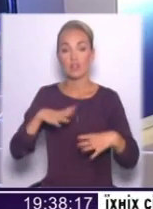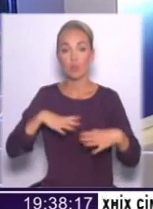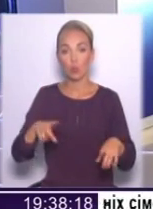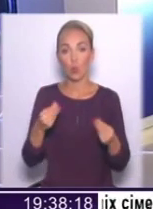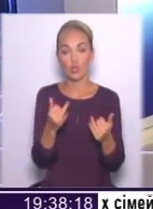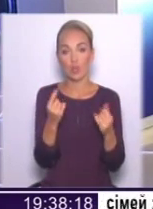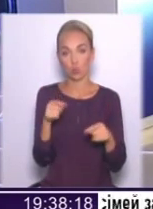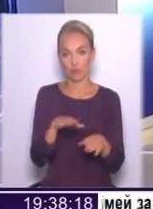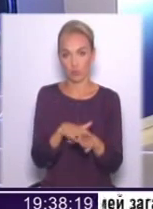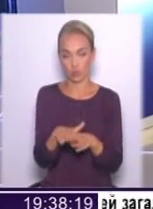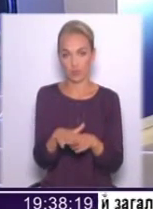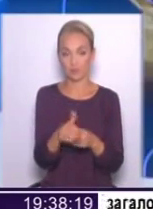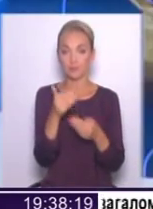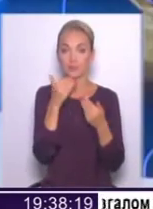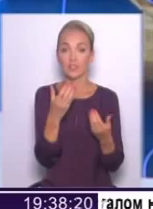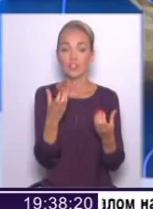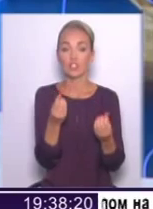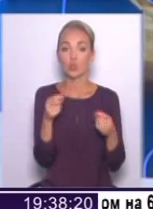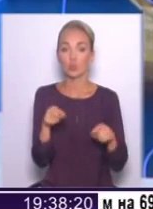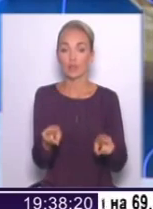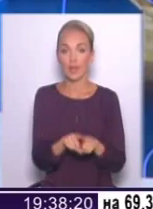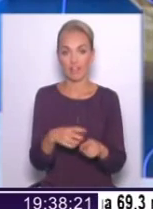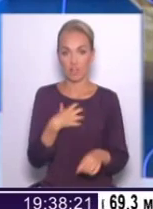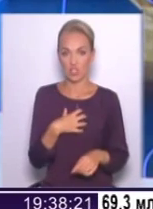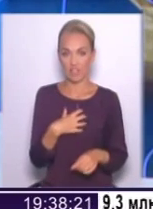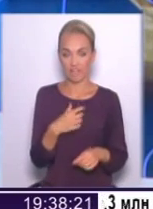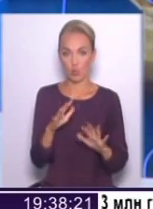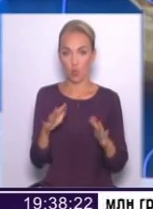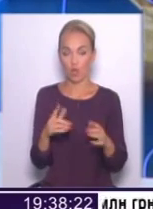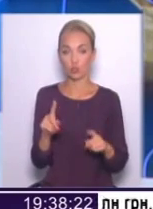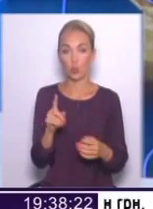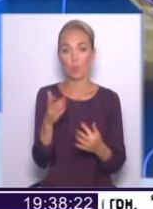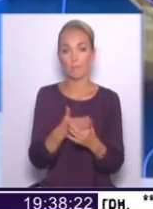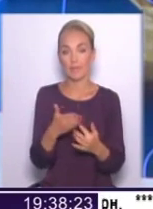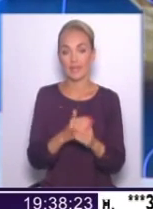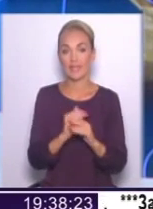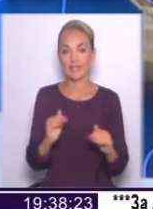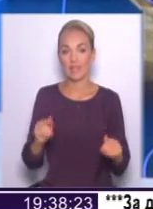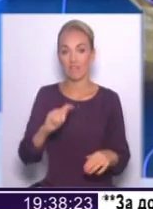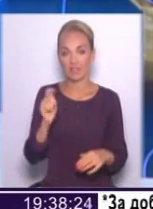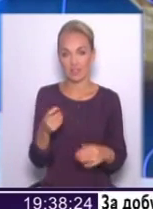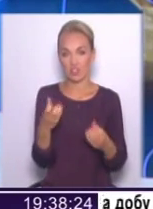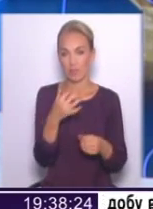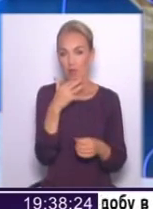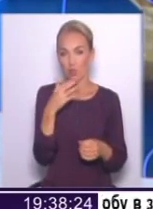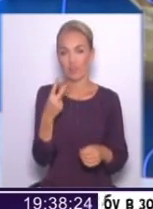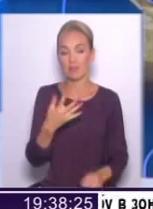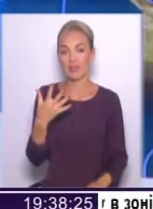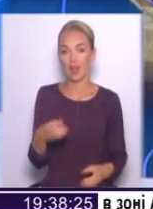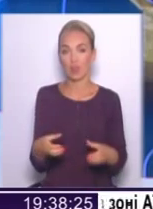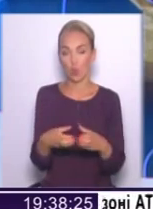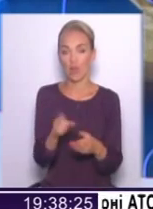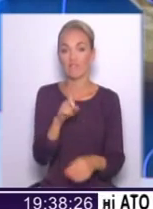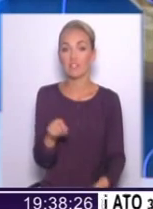Ну, і тут ще такий важливий нюанс, що пільги дітям війни, ну, там іще багатьом 25 категоріям, якщо не помиляюся,